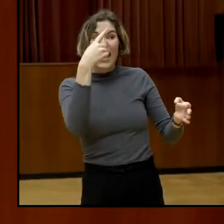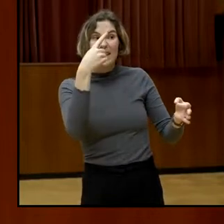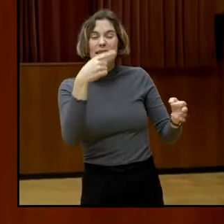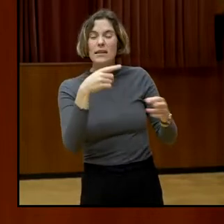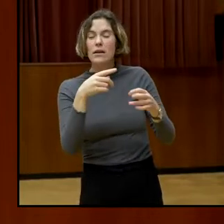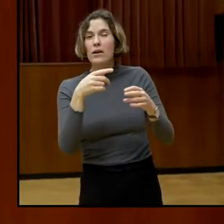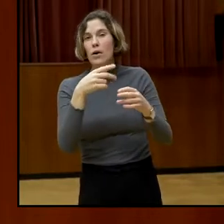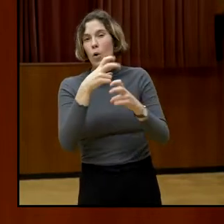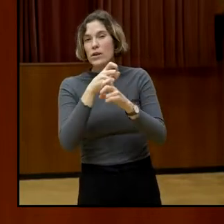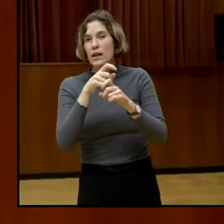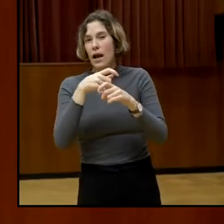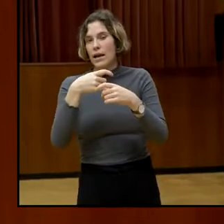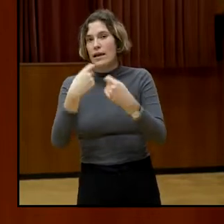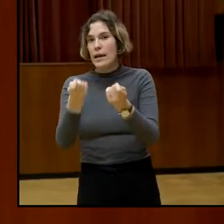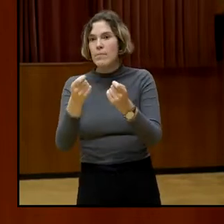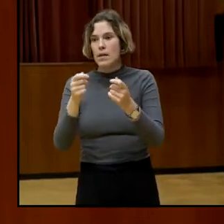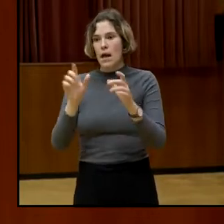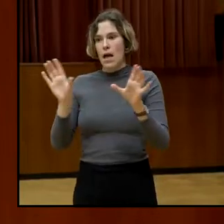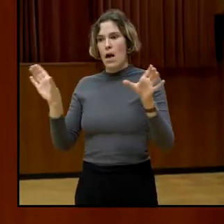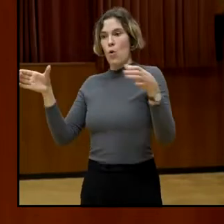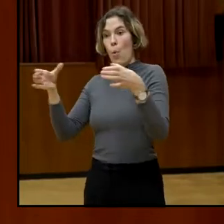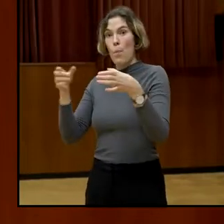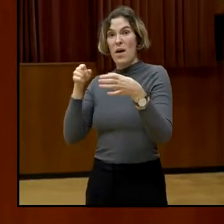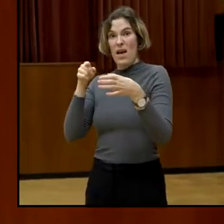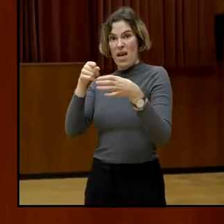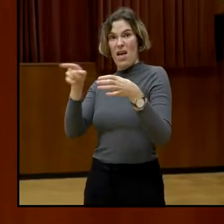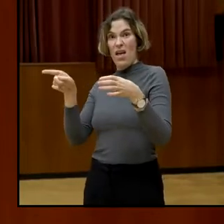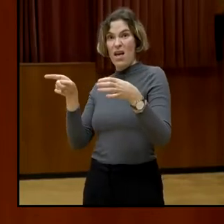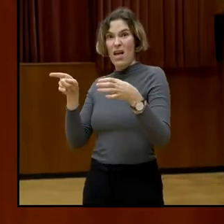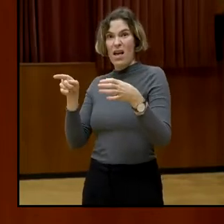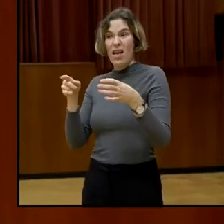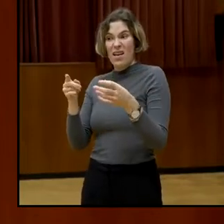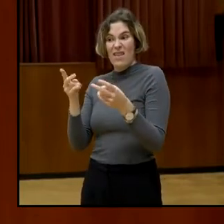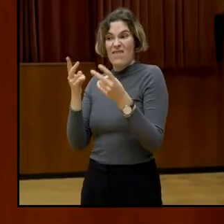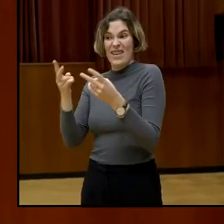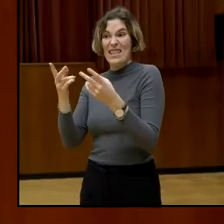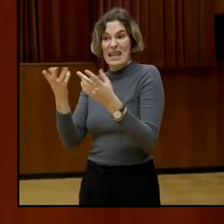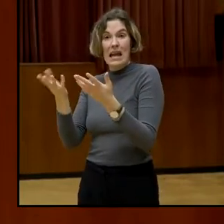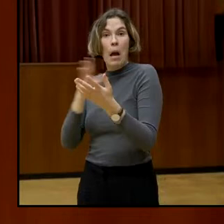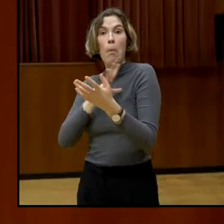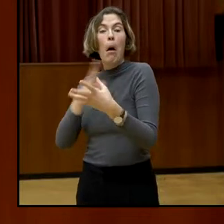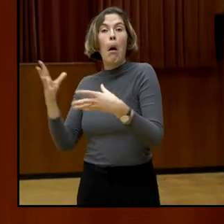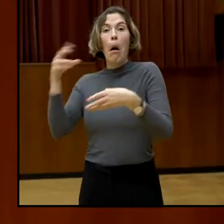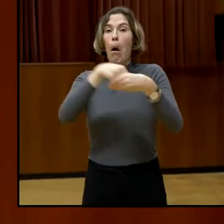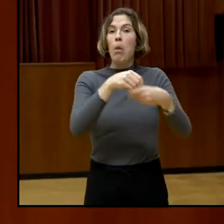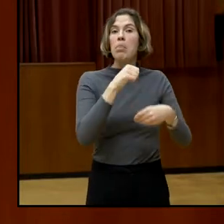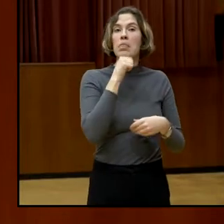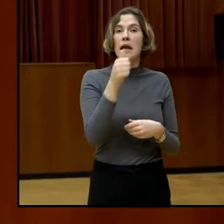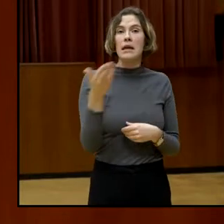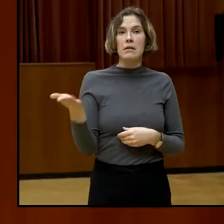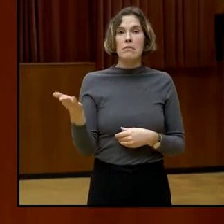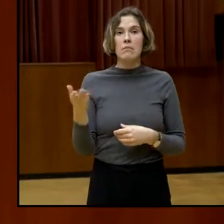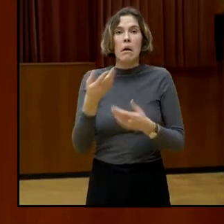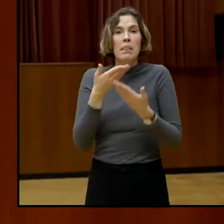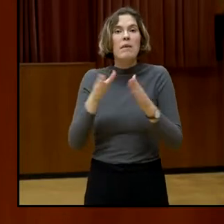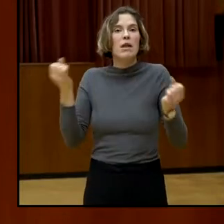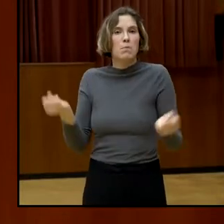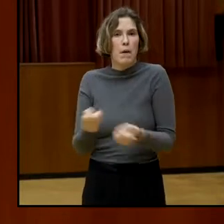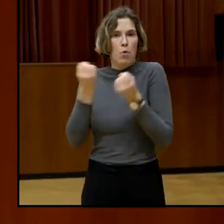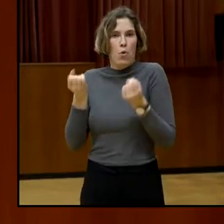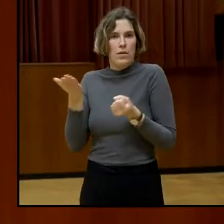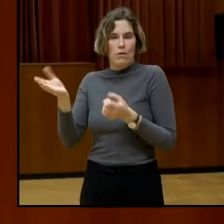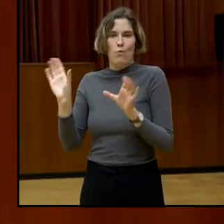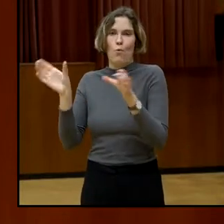nicht wahrnehmen, weil man sich um diese Gruppe ja auch nicht bemühen muss. Die dritte Konsequenz ist, dass es eine